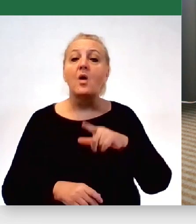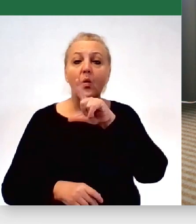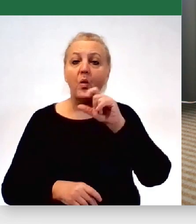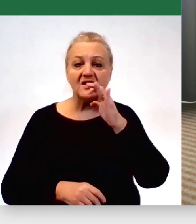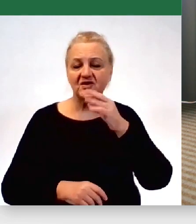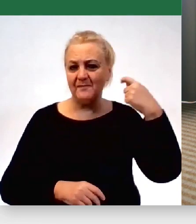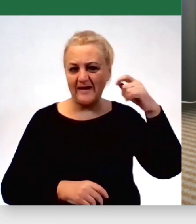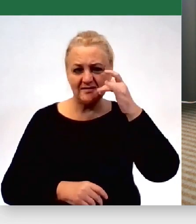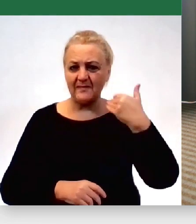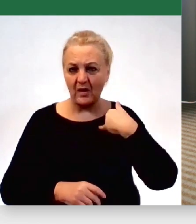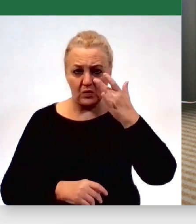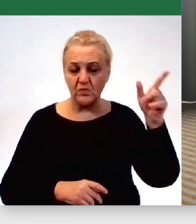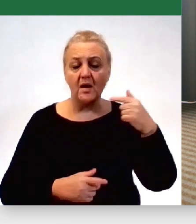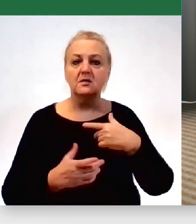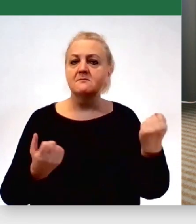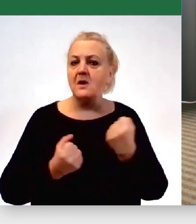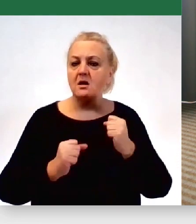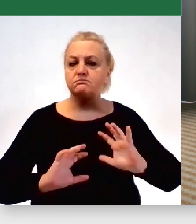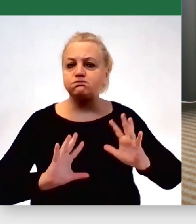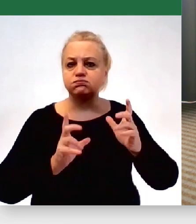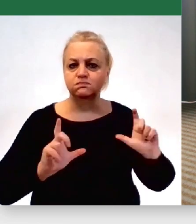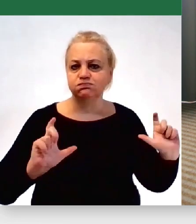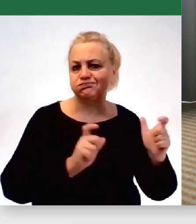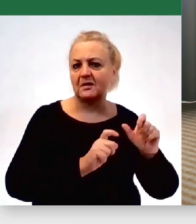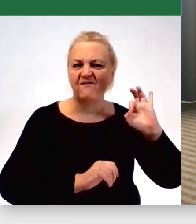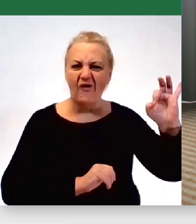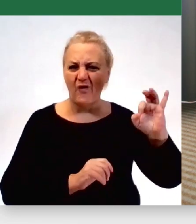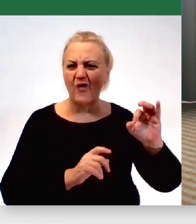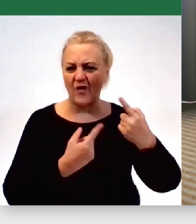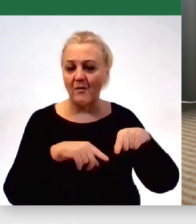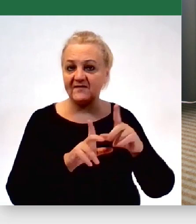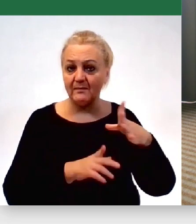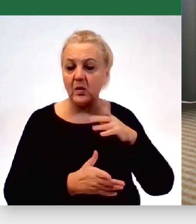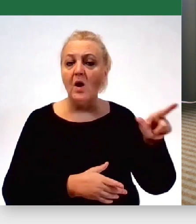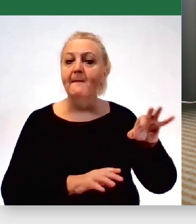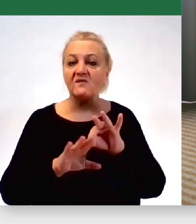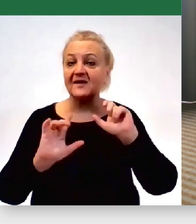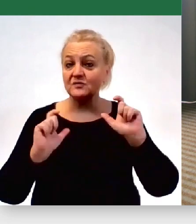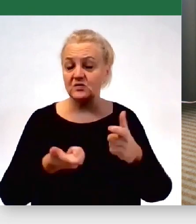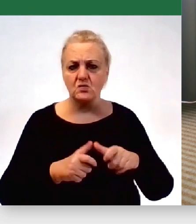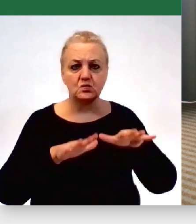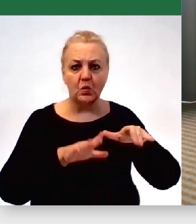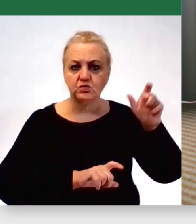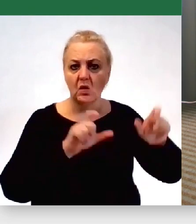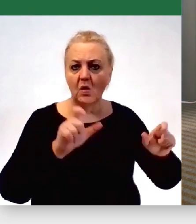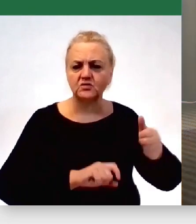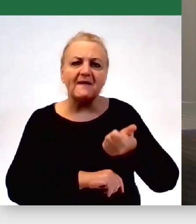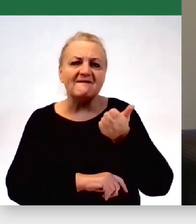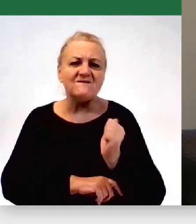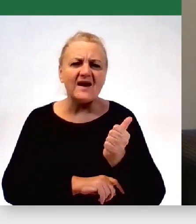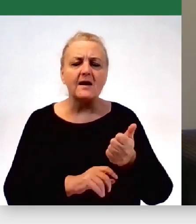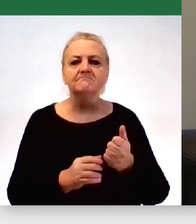stłumił mocno protesty swoich obywateli, doprowadził do tego, że wielu bardzo wykwalifikowanych